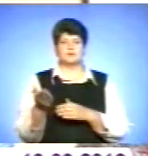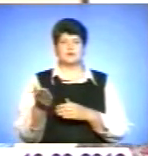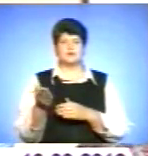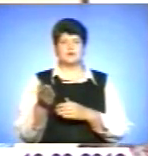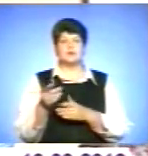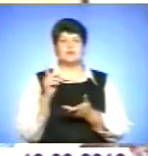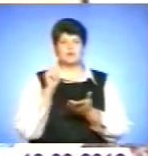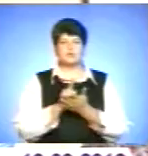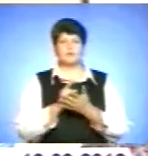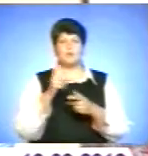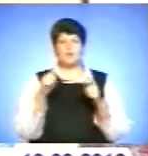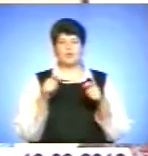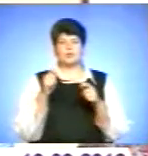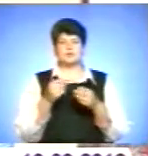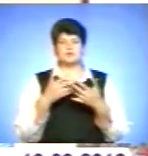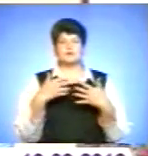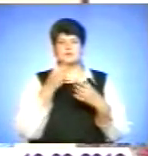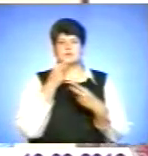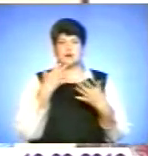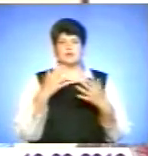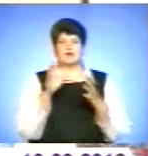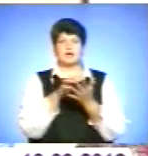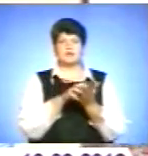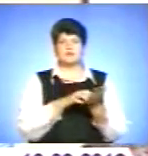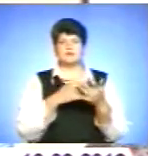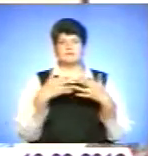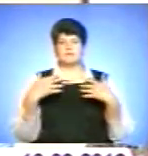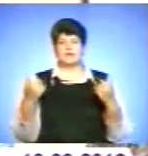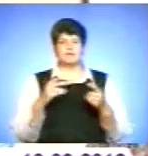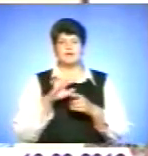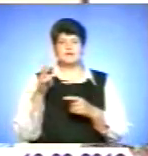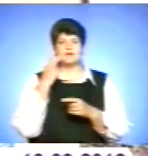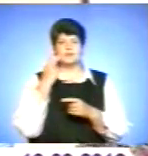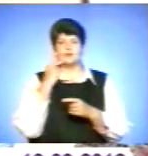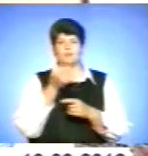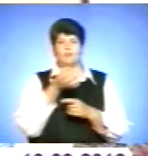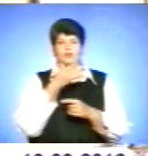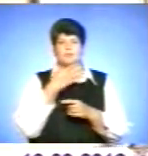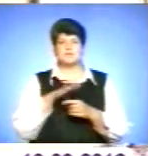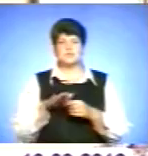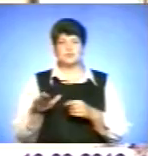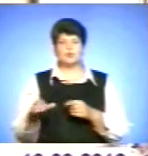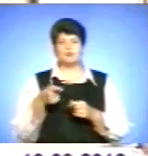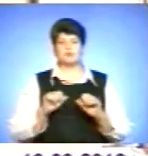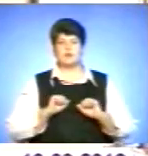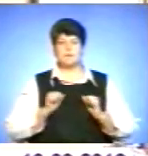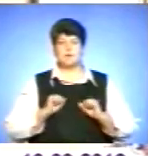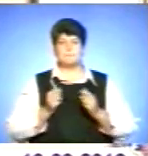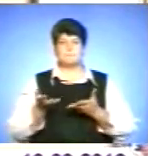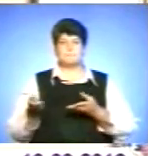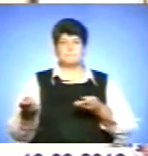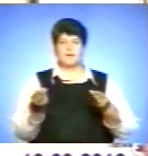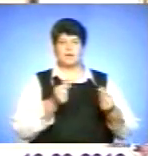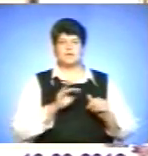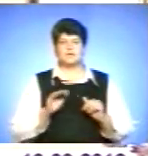обов'язково молочні страви, кащі різноманітні. Але вони не завжди подобаються, звичайно, діткам. Тому ми намагаємося переконати